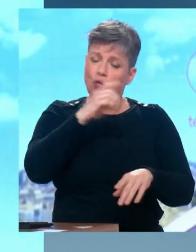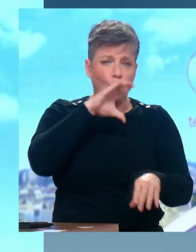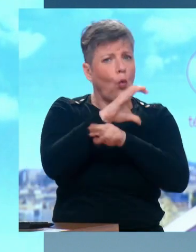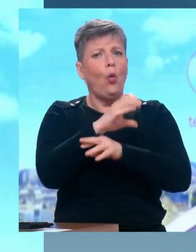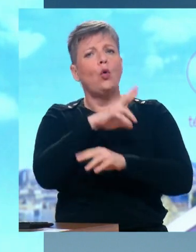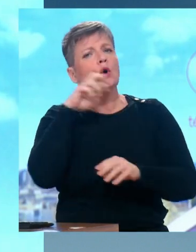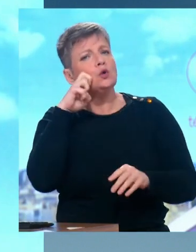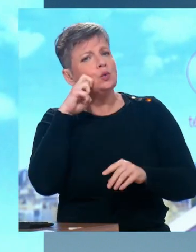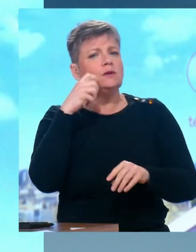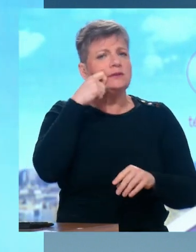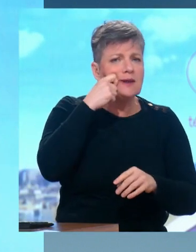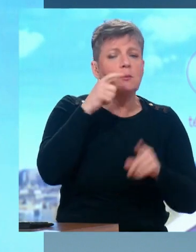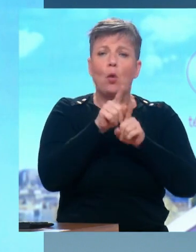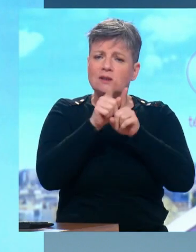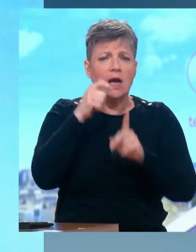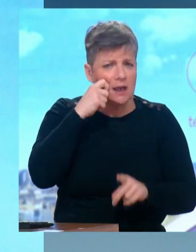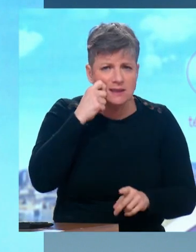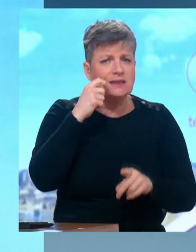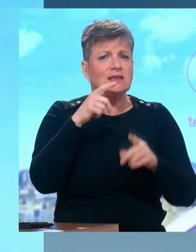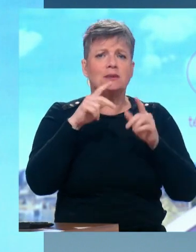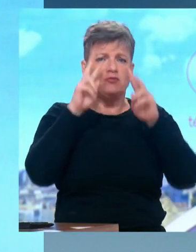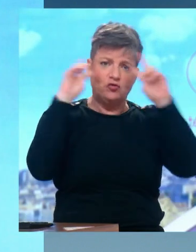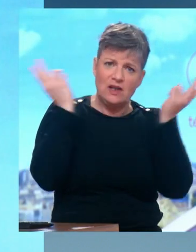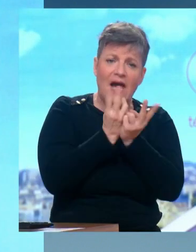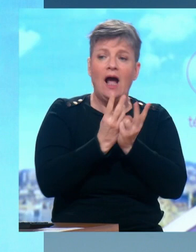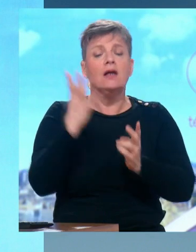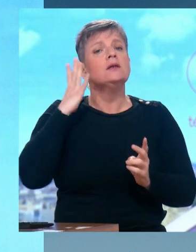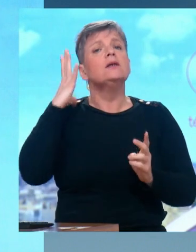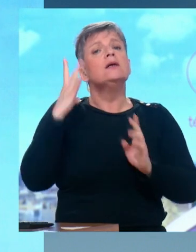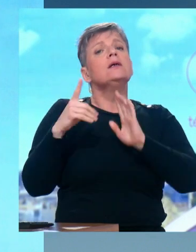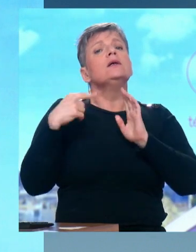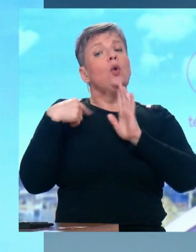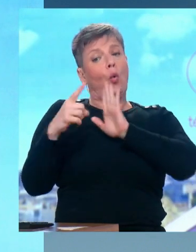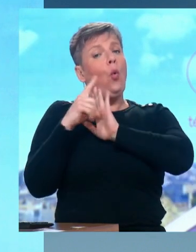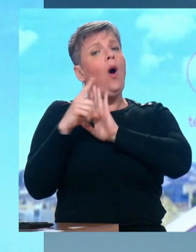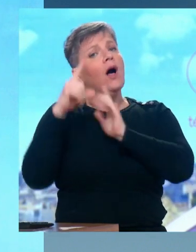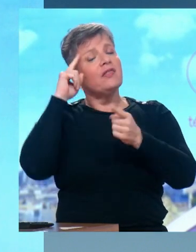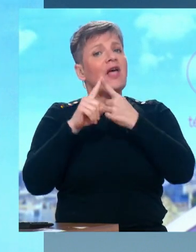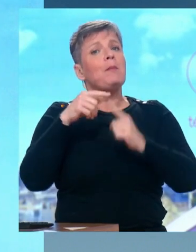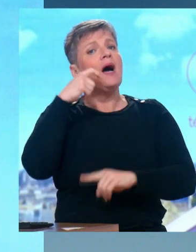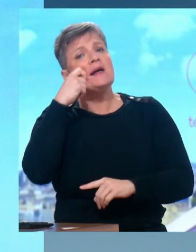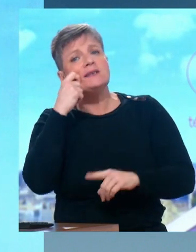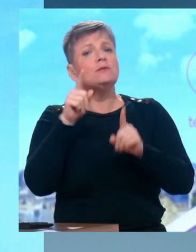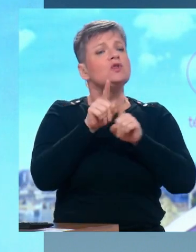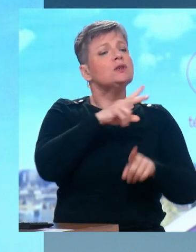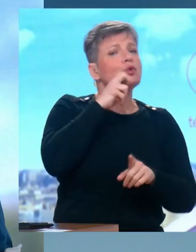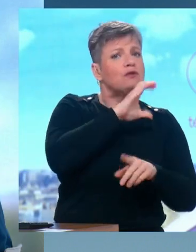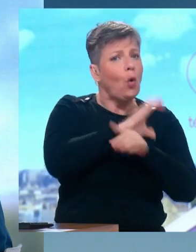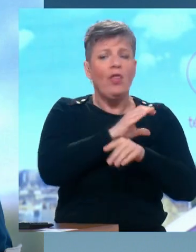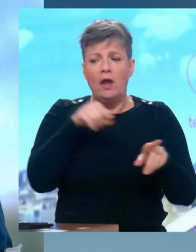Guesso qui avait fait la loi en 1986 contre le racisme et l'antisémitisme. Je suis interpellé par une chose.